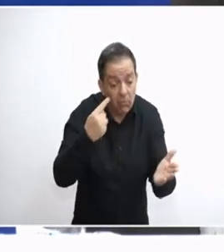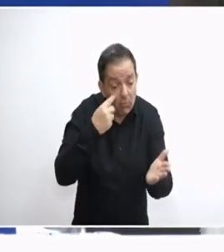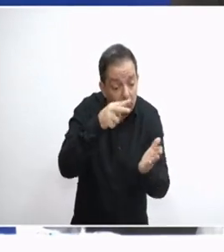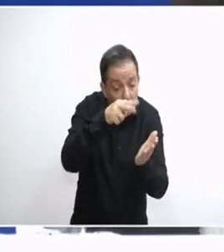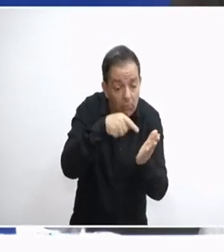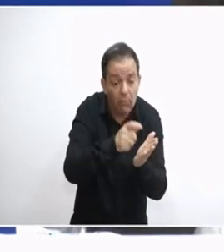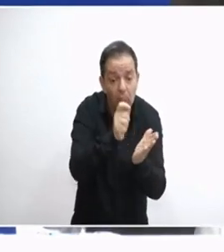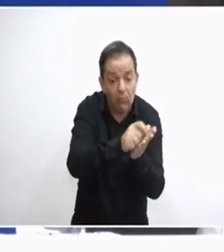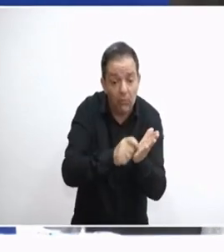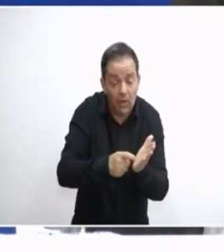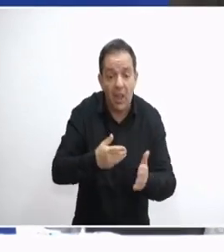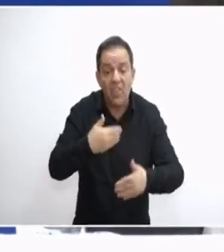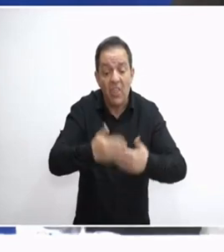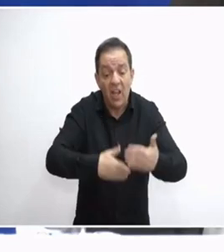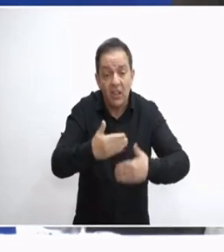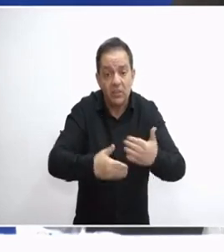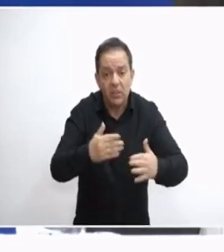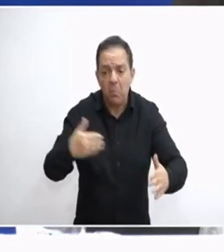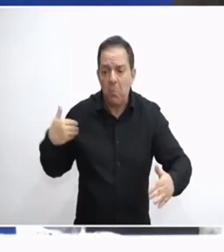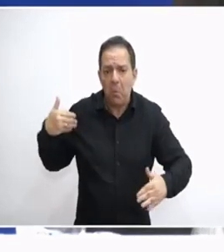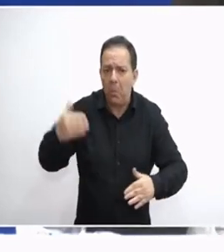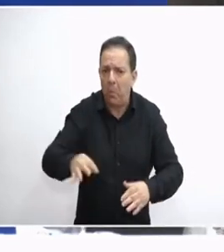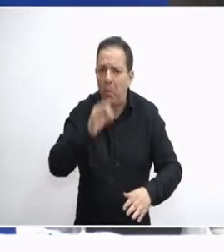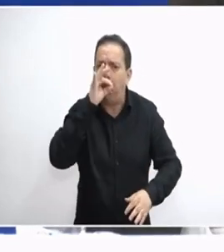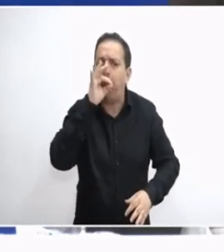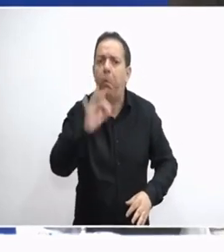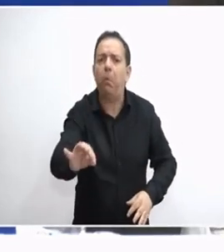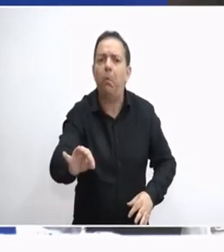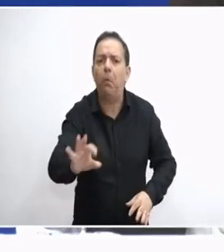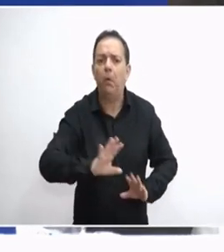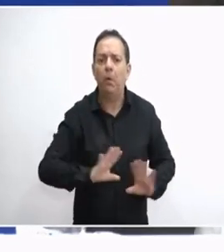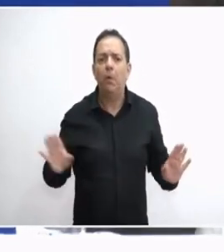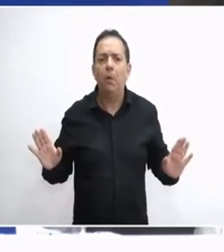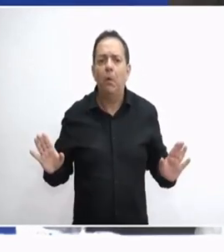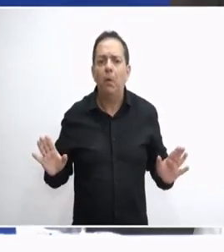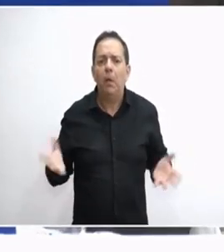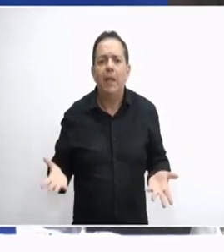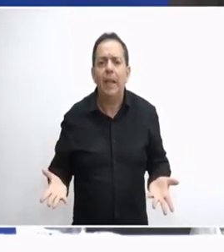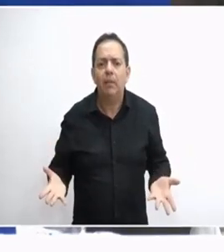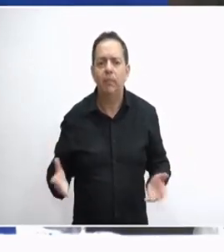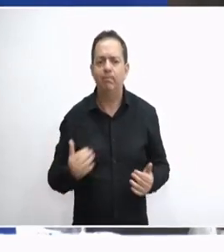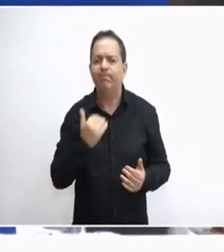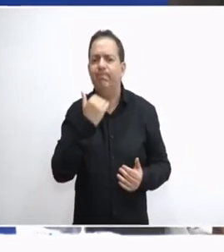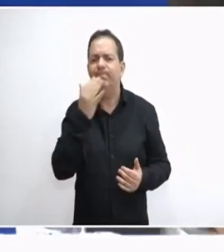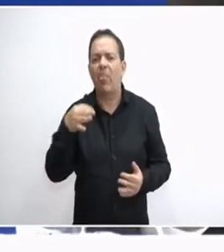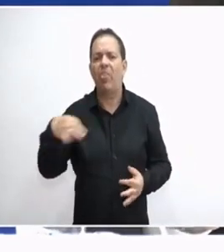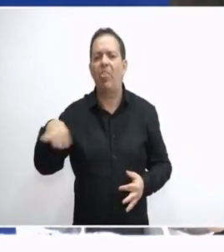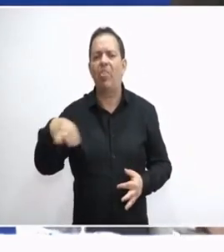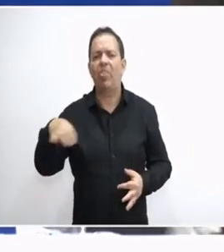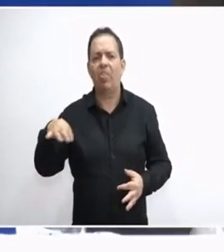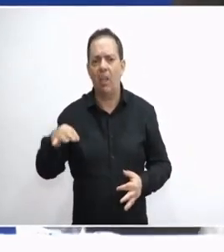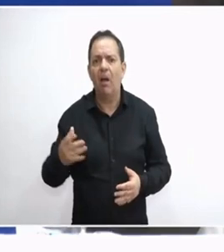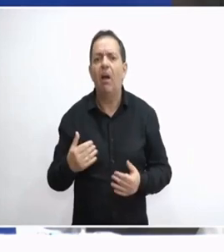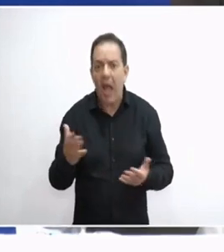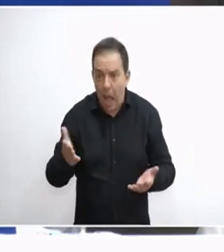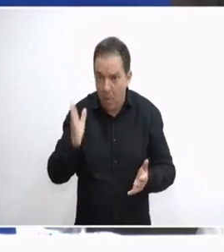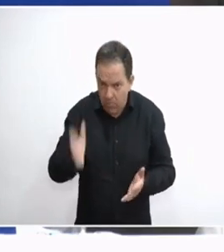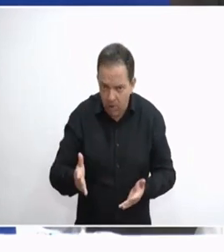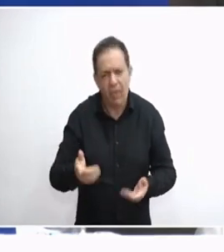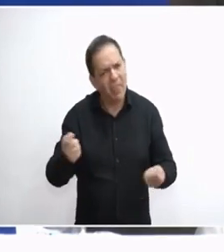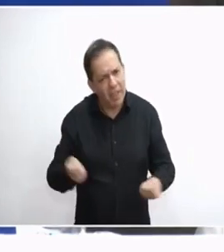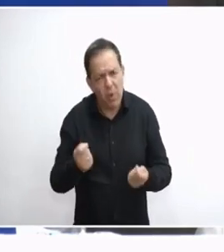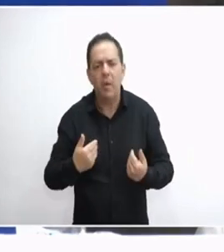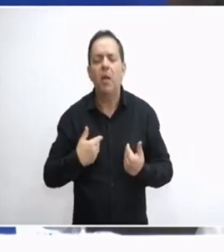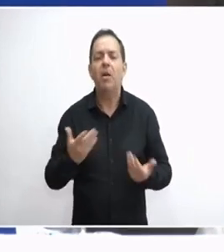μια τέτοια σοβαρή διαδικασία που κανένας μέχρι τώρα δεν ακούμπησε. Γιατί απλά δεν μπορούσε. Αν μπορούσε θα το είχε κάνει. Εμείς